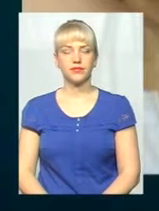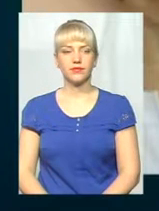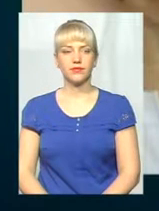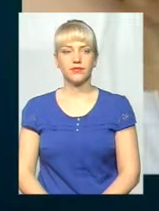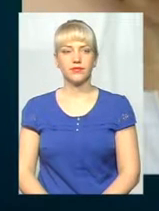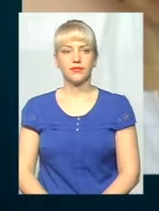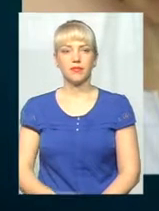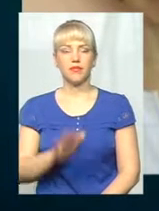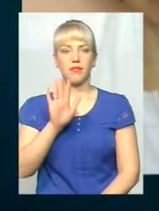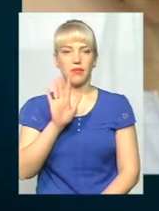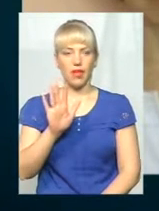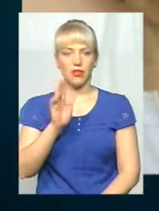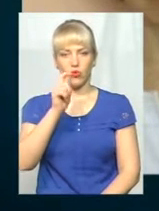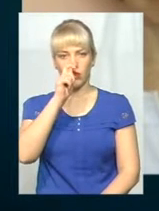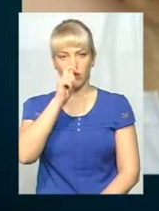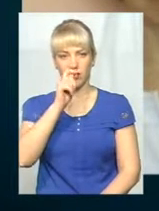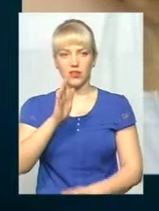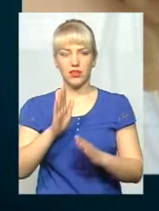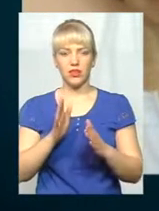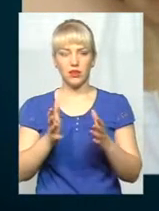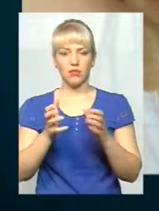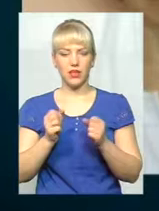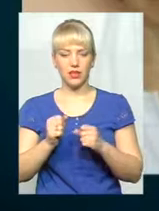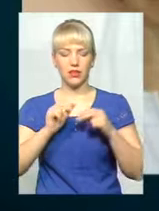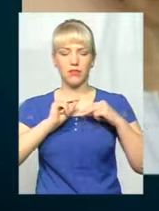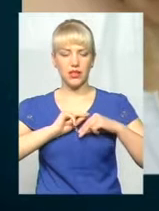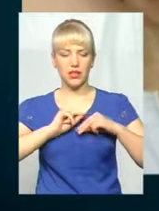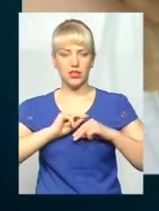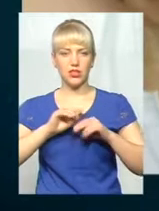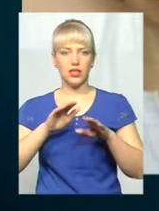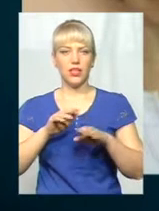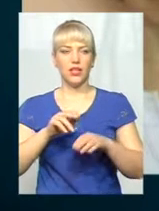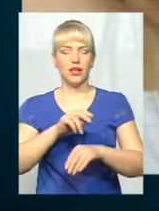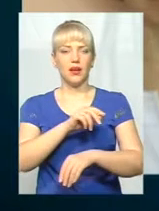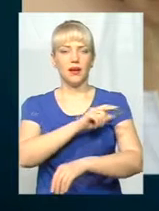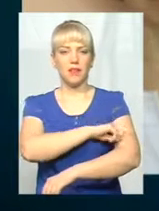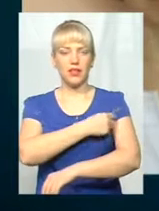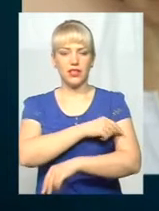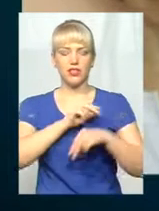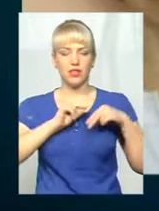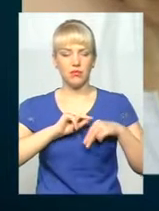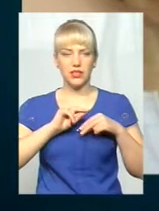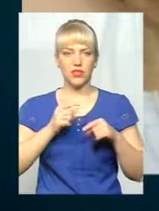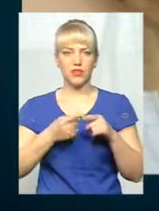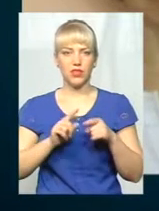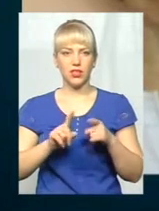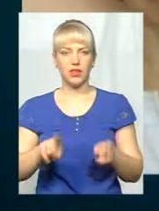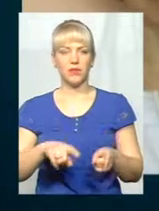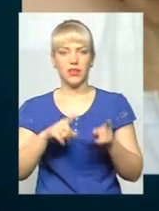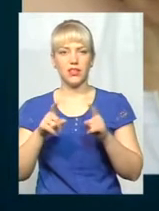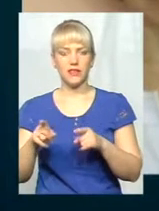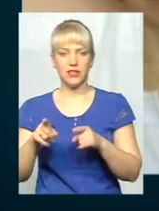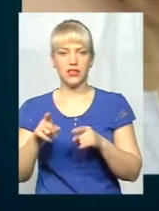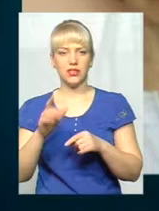5 квітня тільки прийняті медичні працівники на роботу в цей центр, тобто вони переведені з цієї частини в